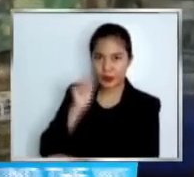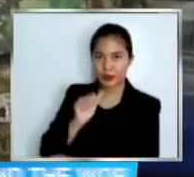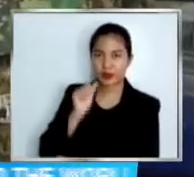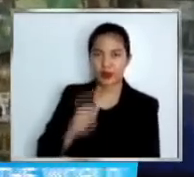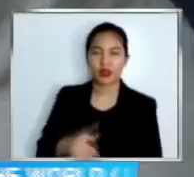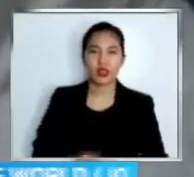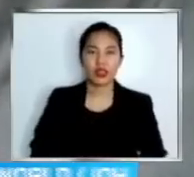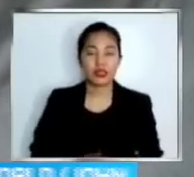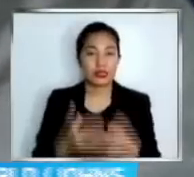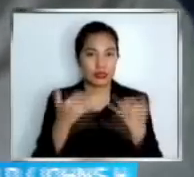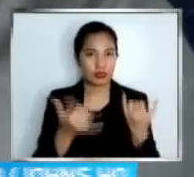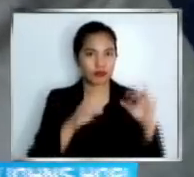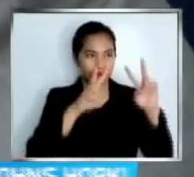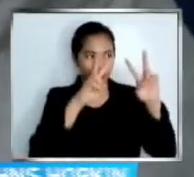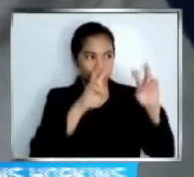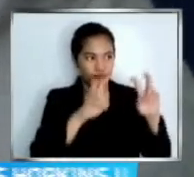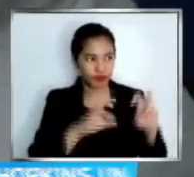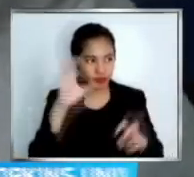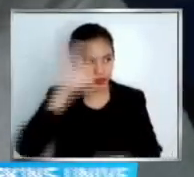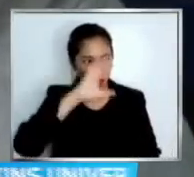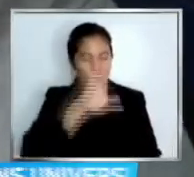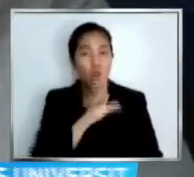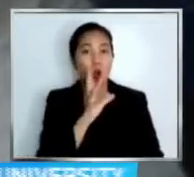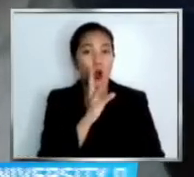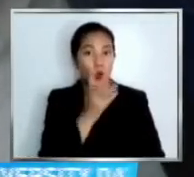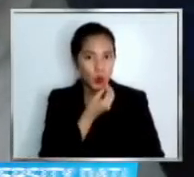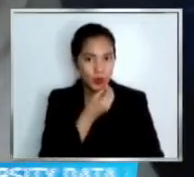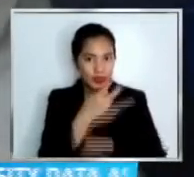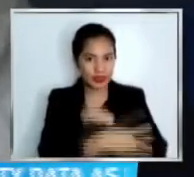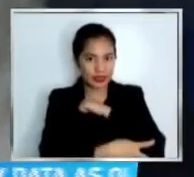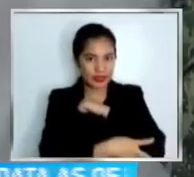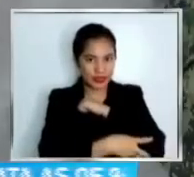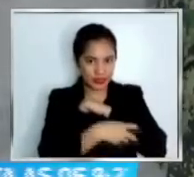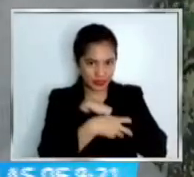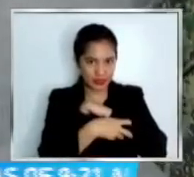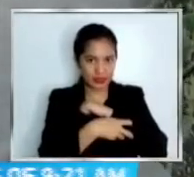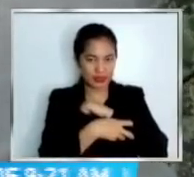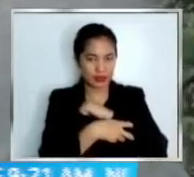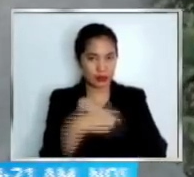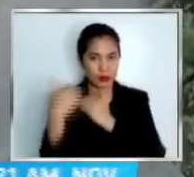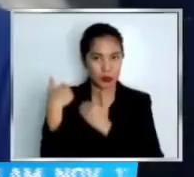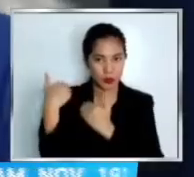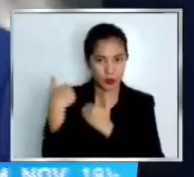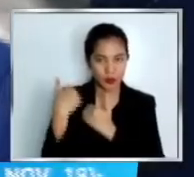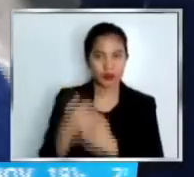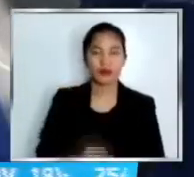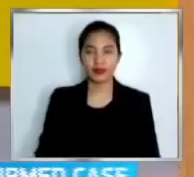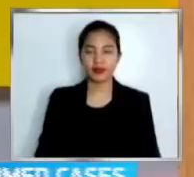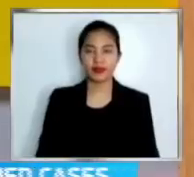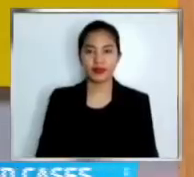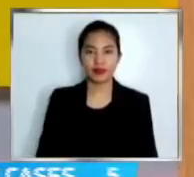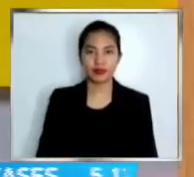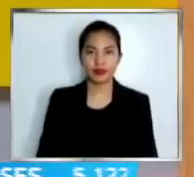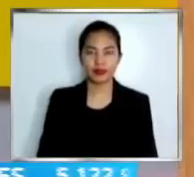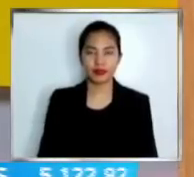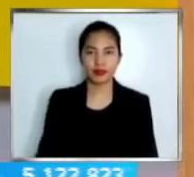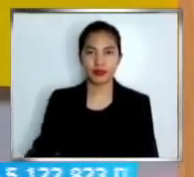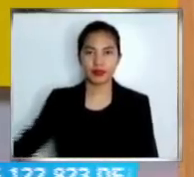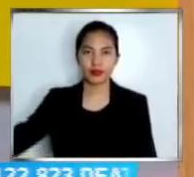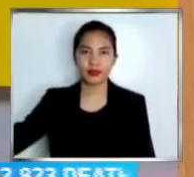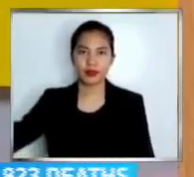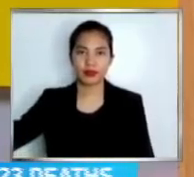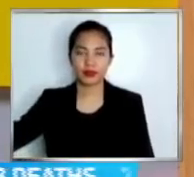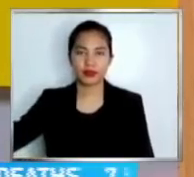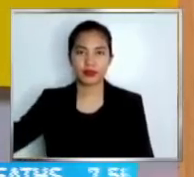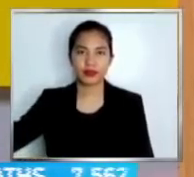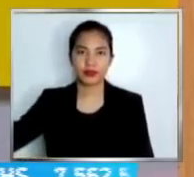cellphone ng biktima na nakamita pa nito noon matapos makilala online. Jonathan Andal, GMA News. Binaha ang ilang bahagi ng